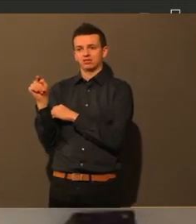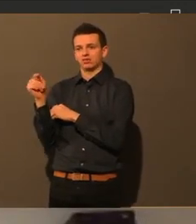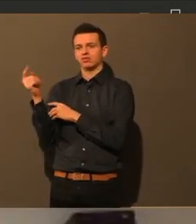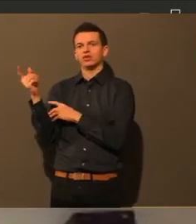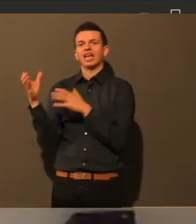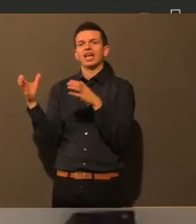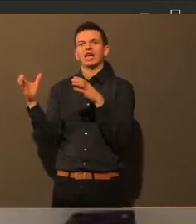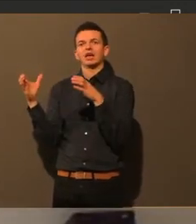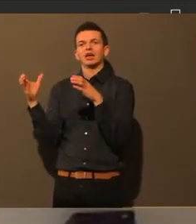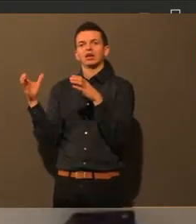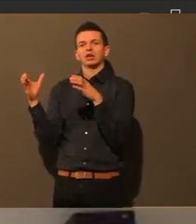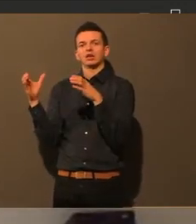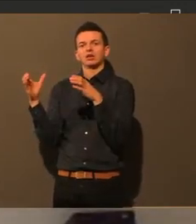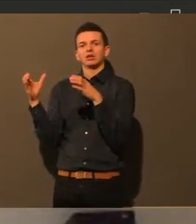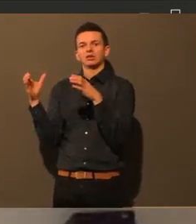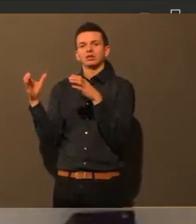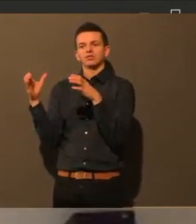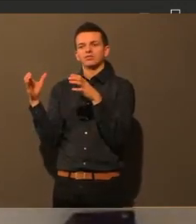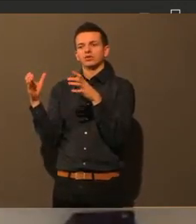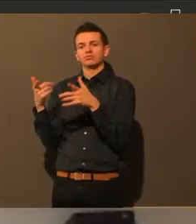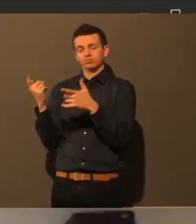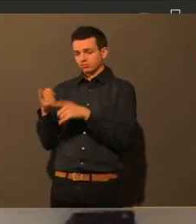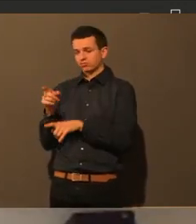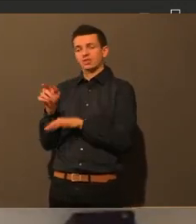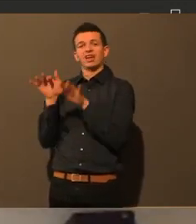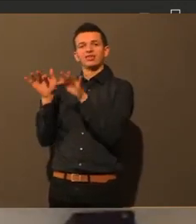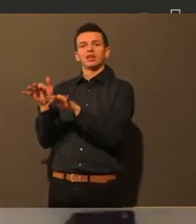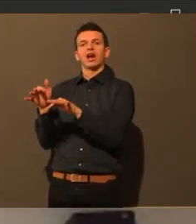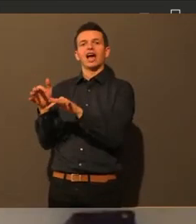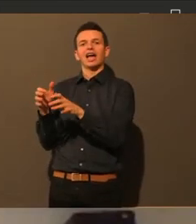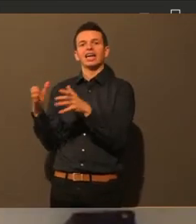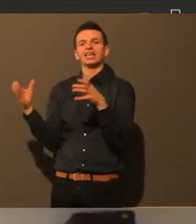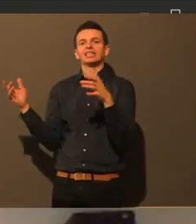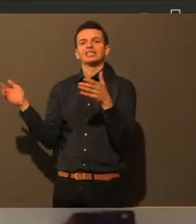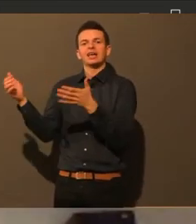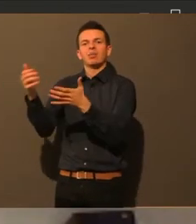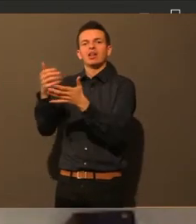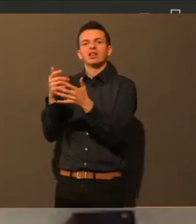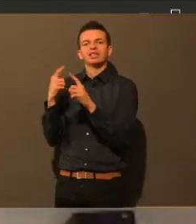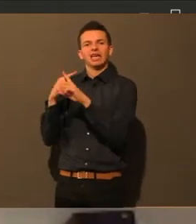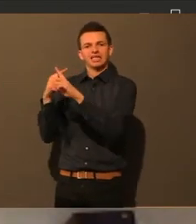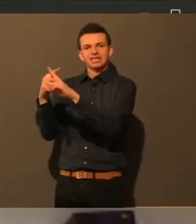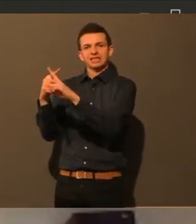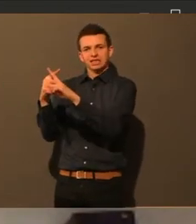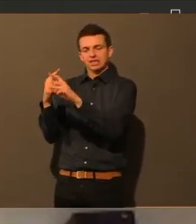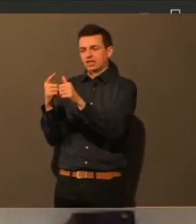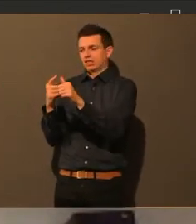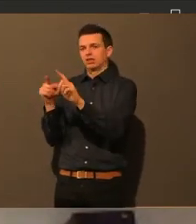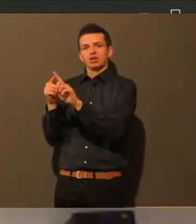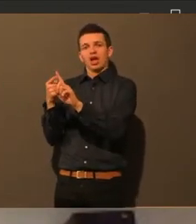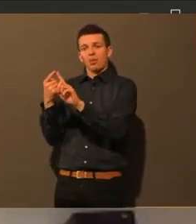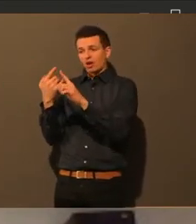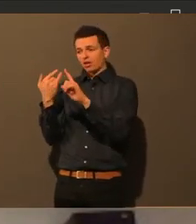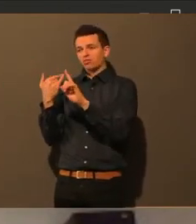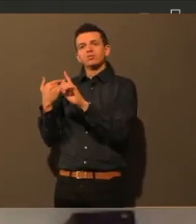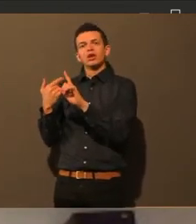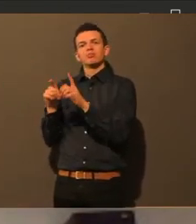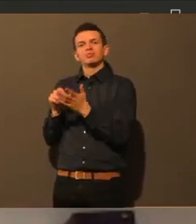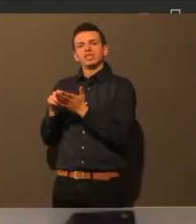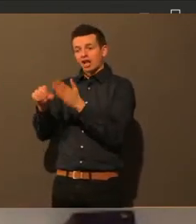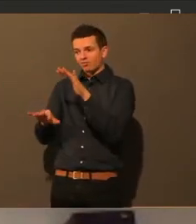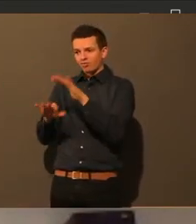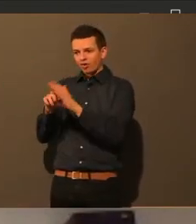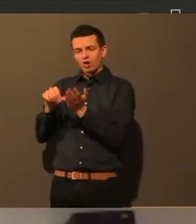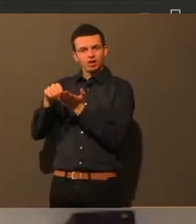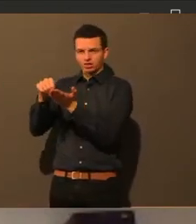Kosten eines ganz normalen Tickets, dass die zu bestimmten Zeiten nur einkaufen gehen, also von 9 bis 11.